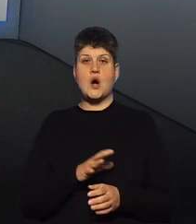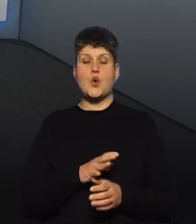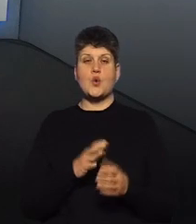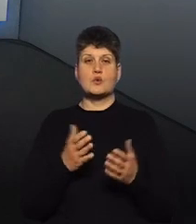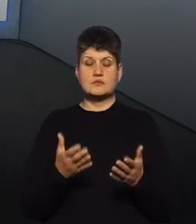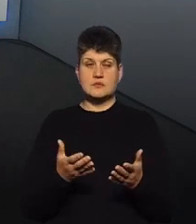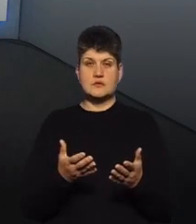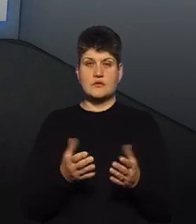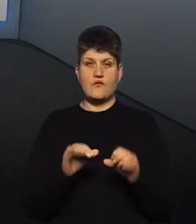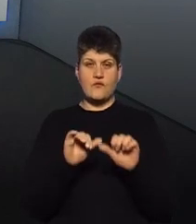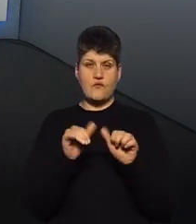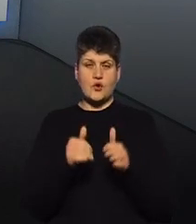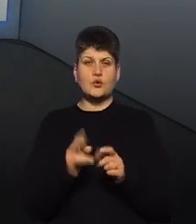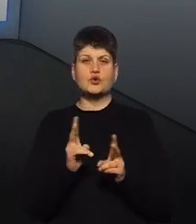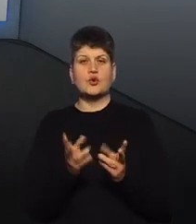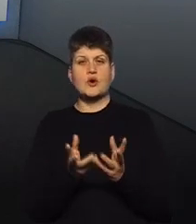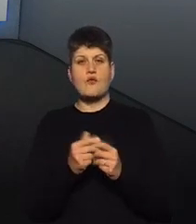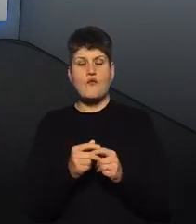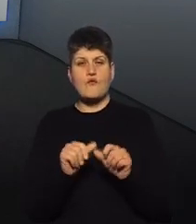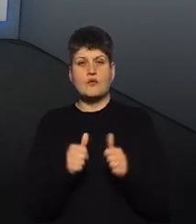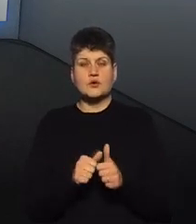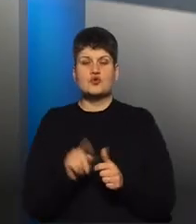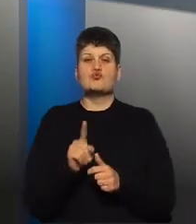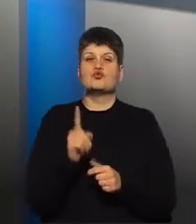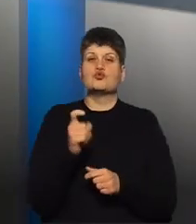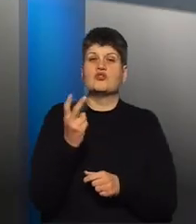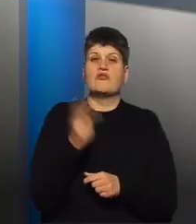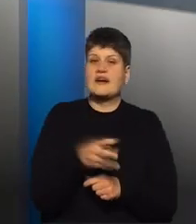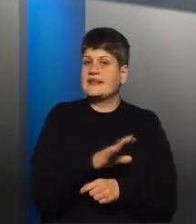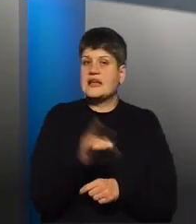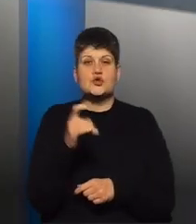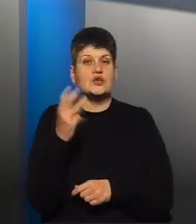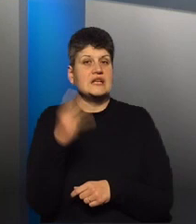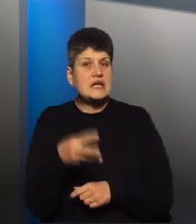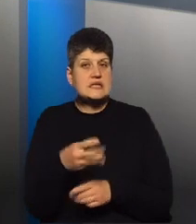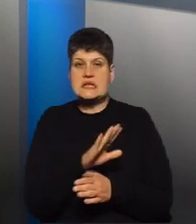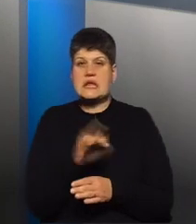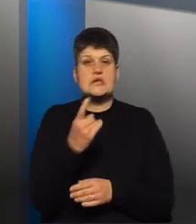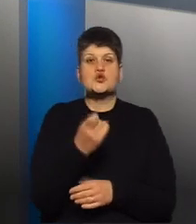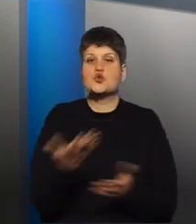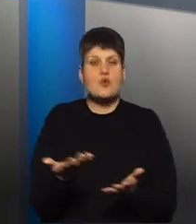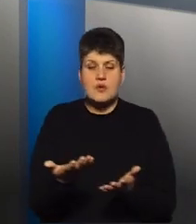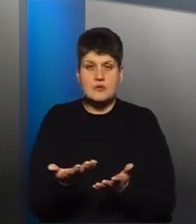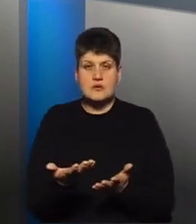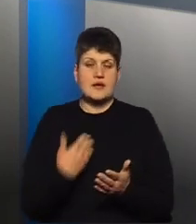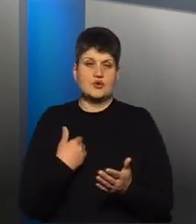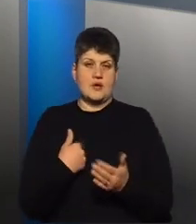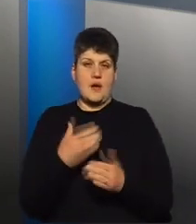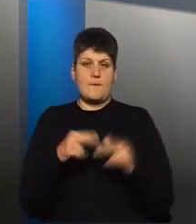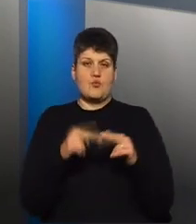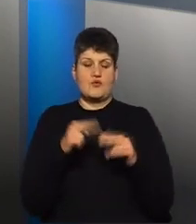розраховування. Чому 120 квадратів, не 130, не 100 квадратів? Тобто, якщо я побудував будинок 140